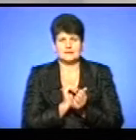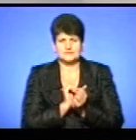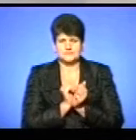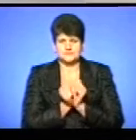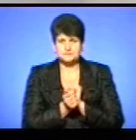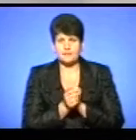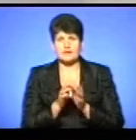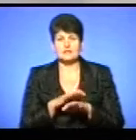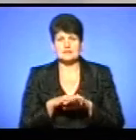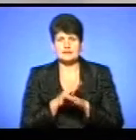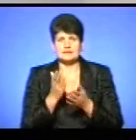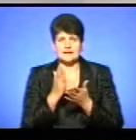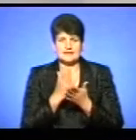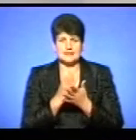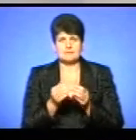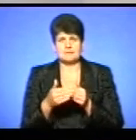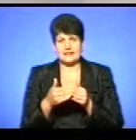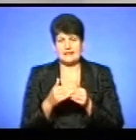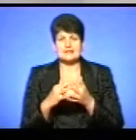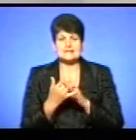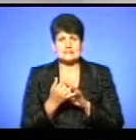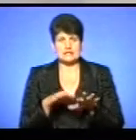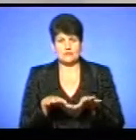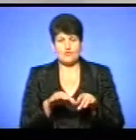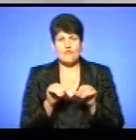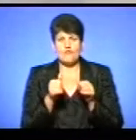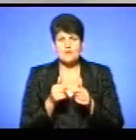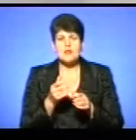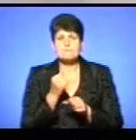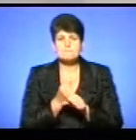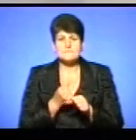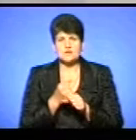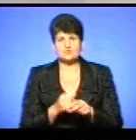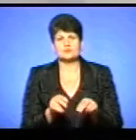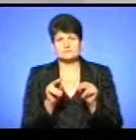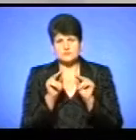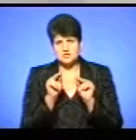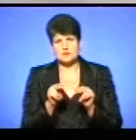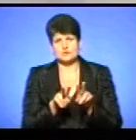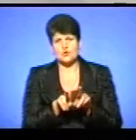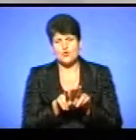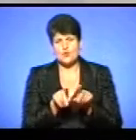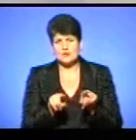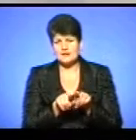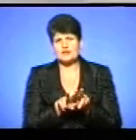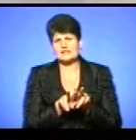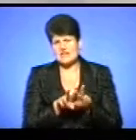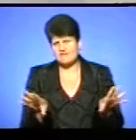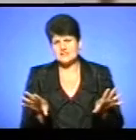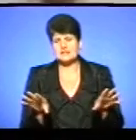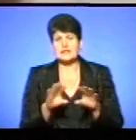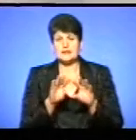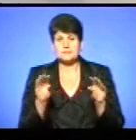прилеглі сільські території. Тобто формула, вона працює справедливо, однаково для всіх. І